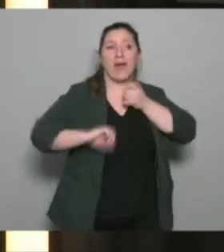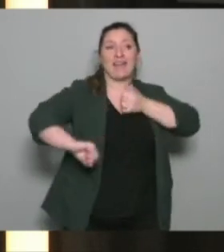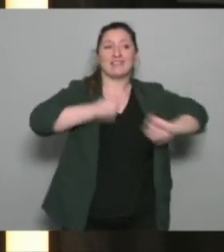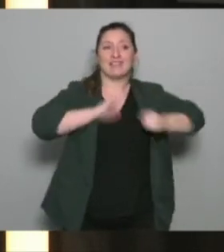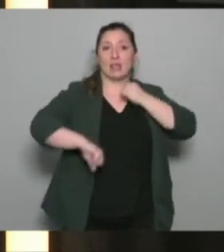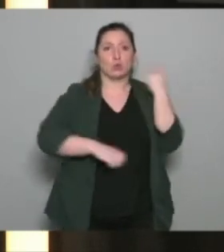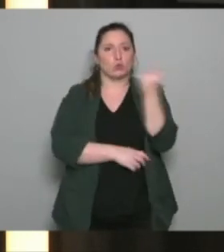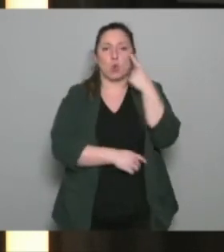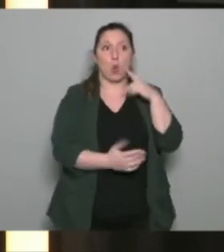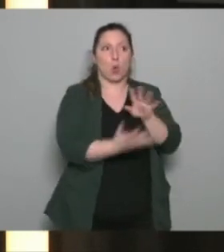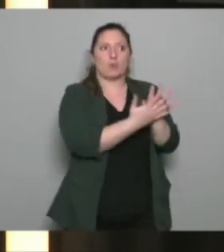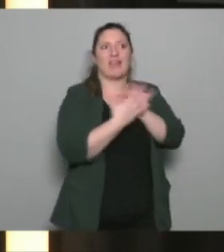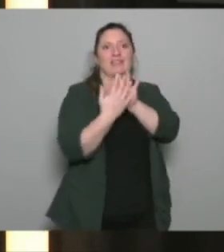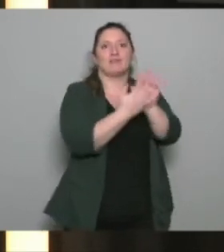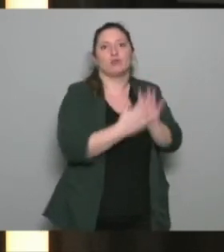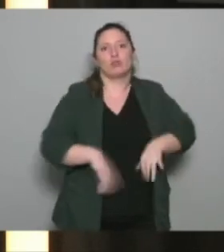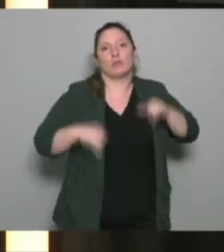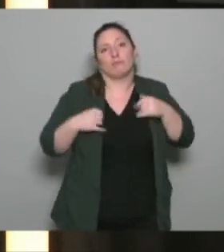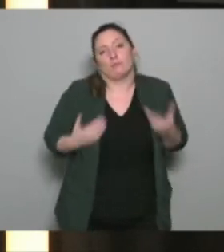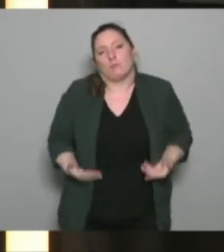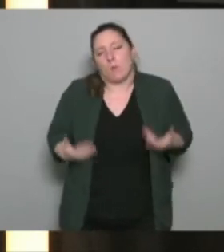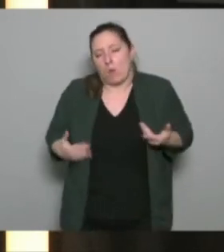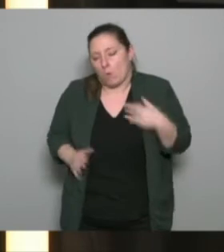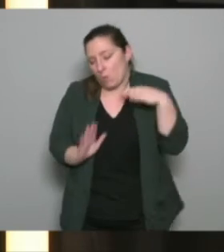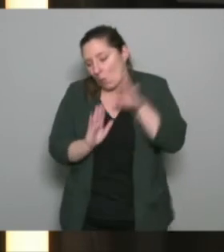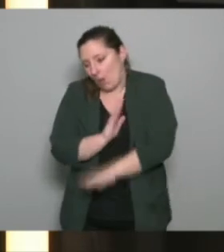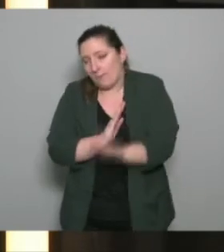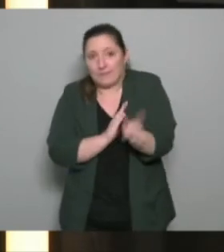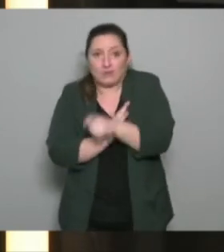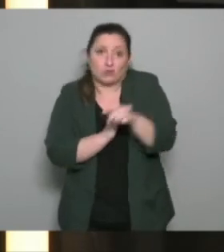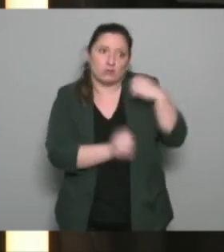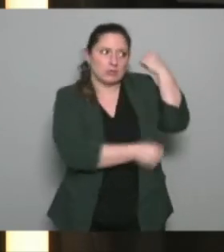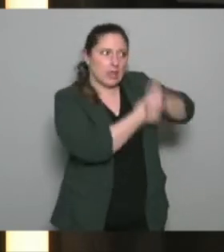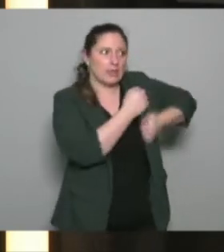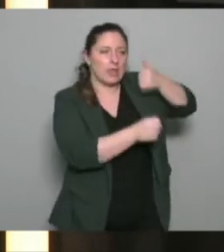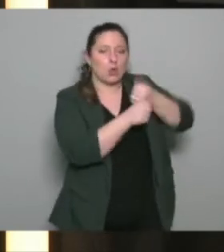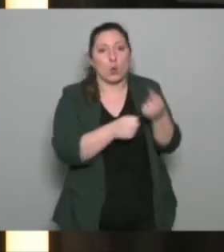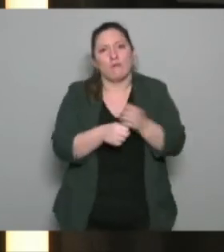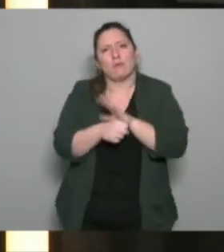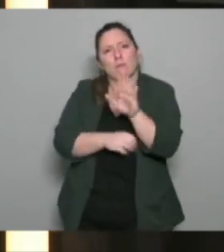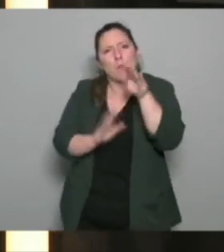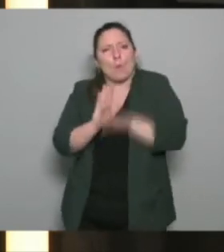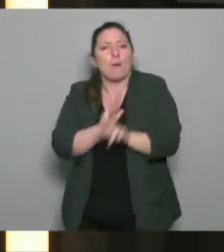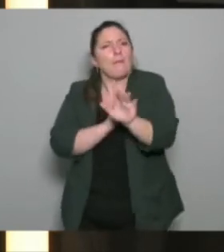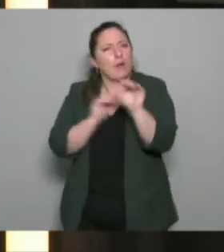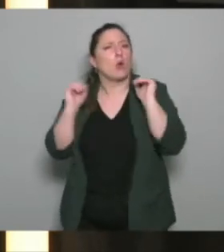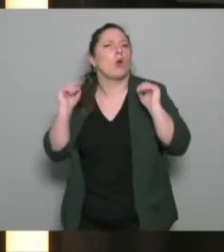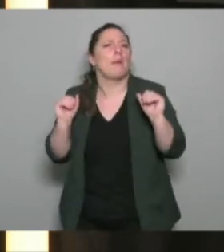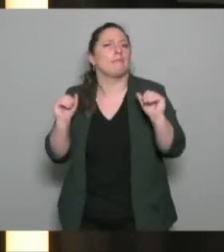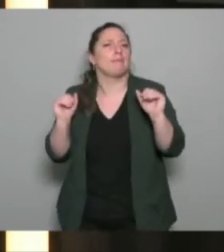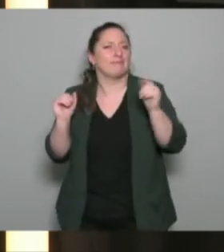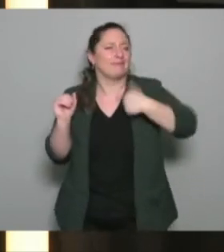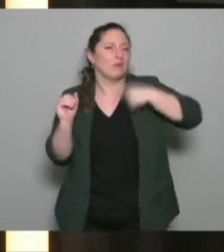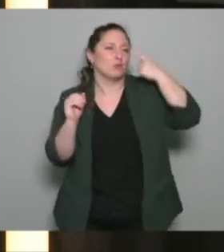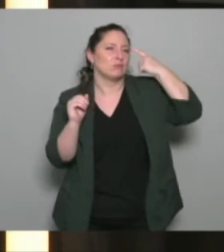permanent avec les jeunes un peu moins aujourd'hui avec surtout cette année avec le Covid je dis un peu moins parce qu'on a fait différemment